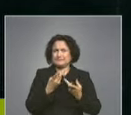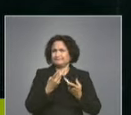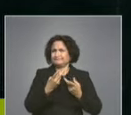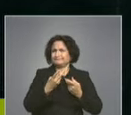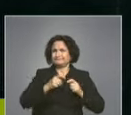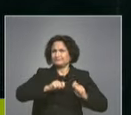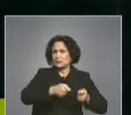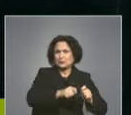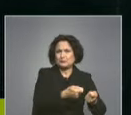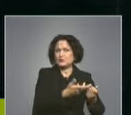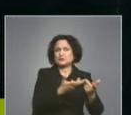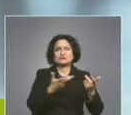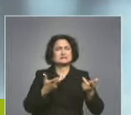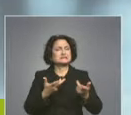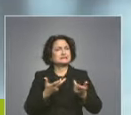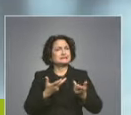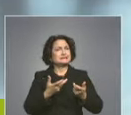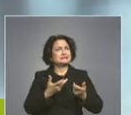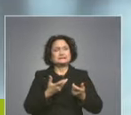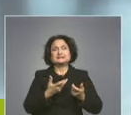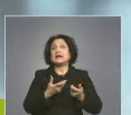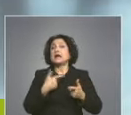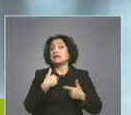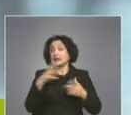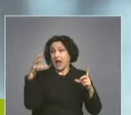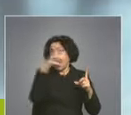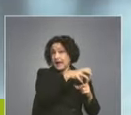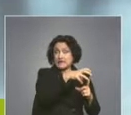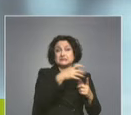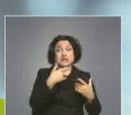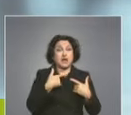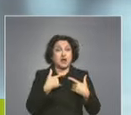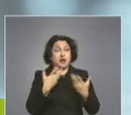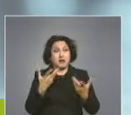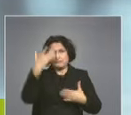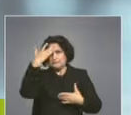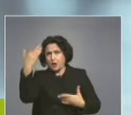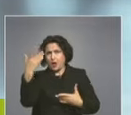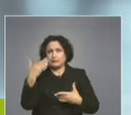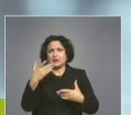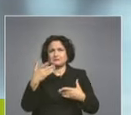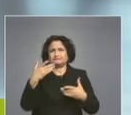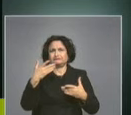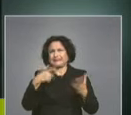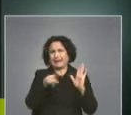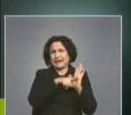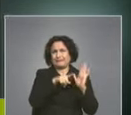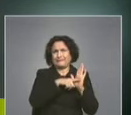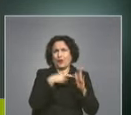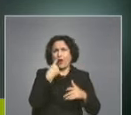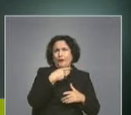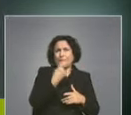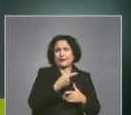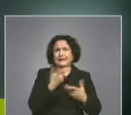че виждаме пациентите на пад лекари, процес е достранен. Тоест